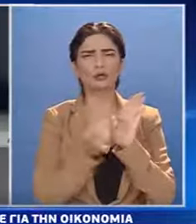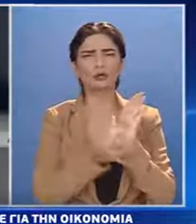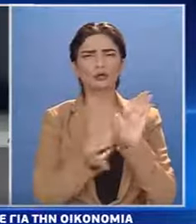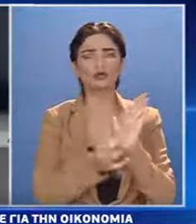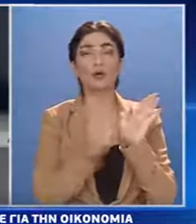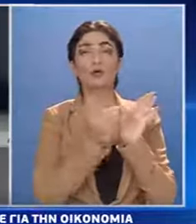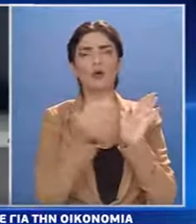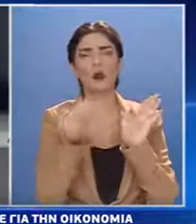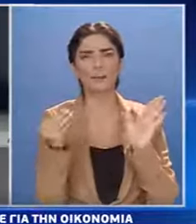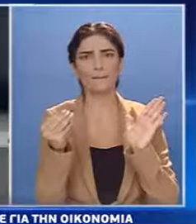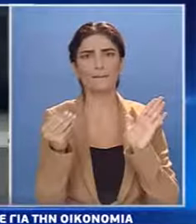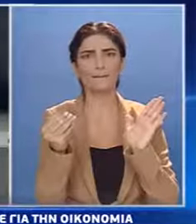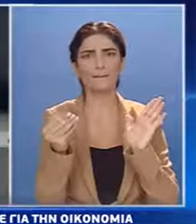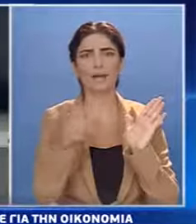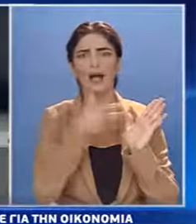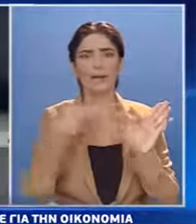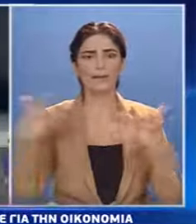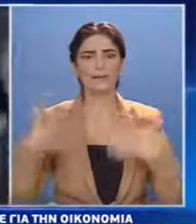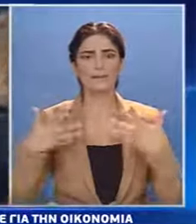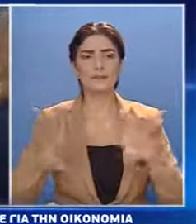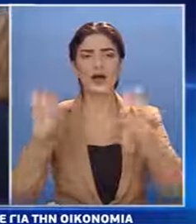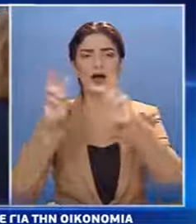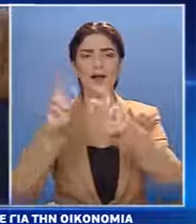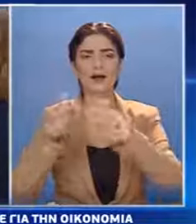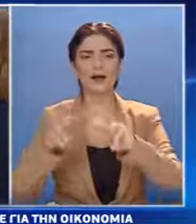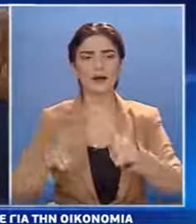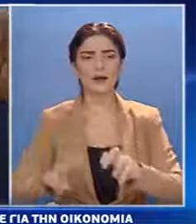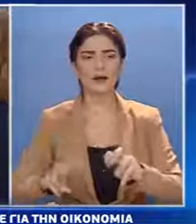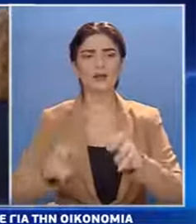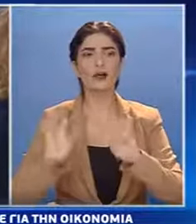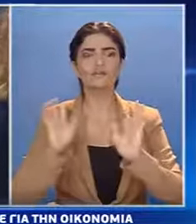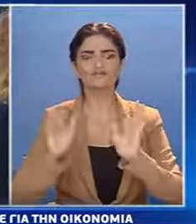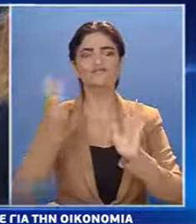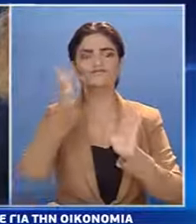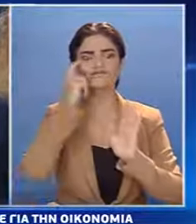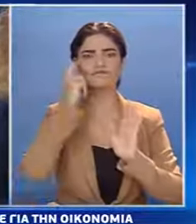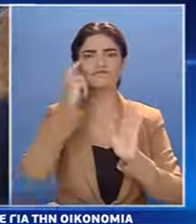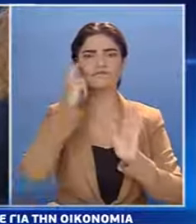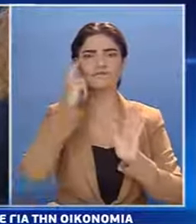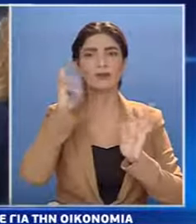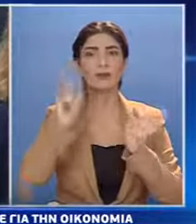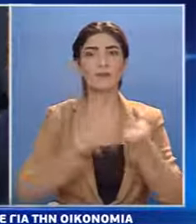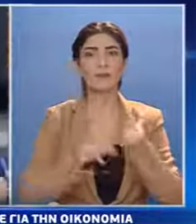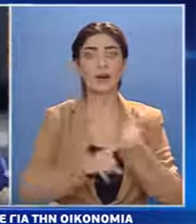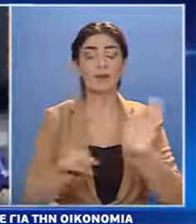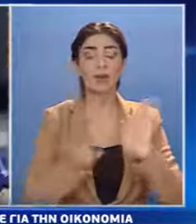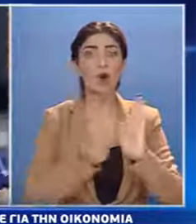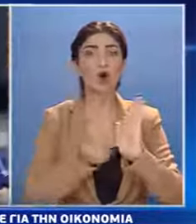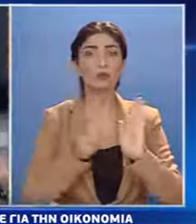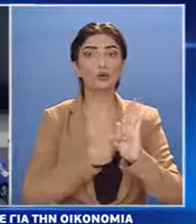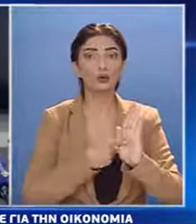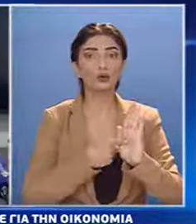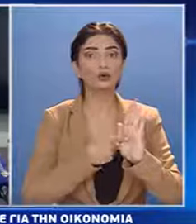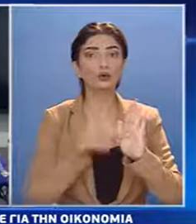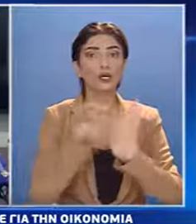και βασικά η μελέτη ασχολείται με την ανάγκη ενίσχυσης του θεσμικού κανονιστικού